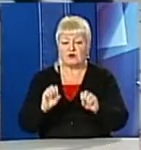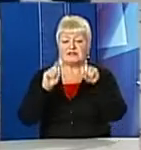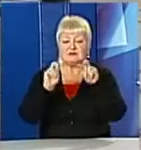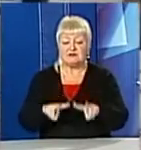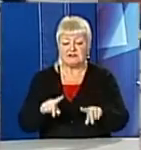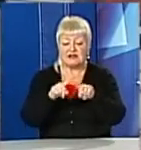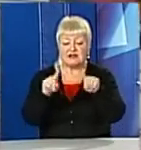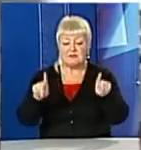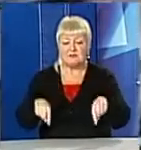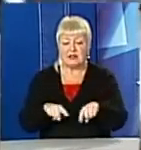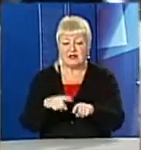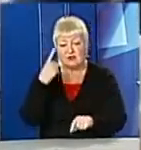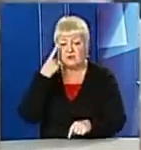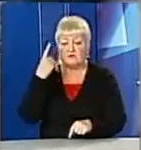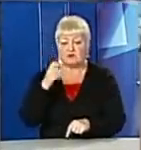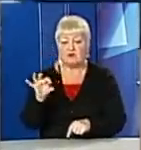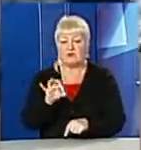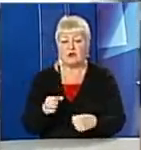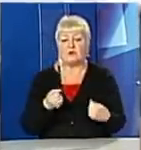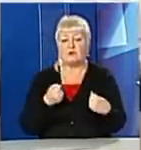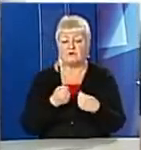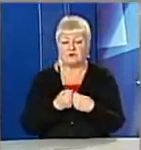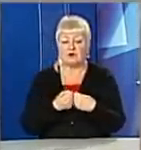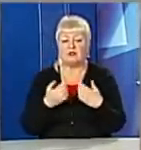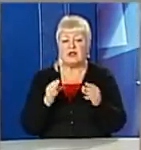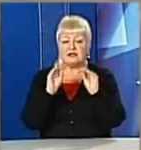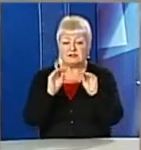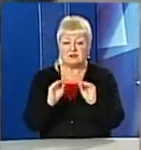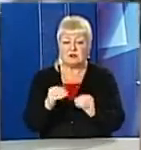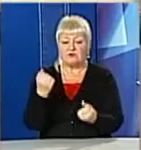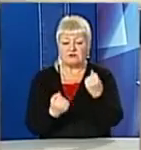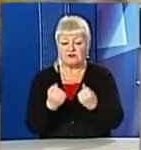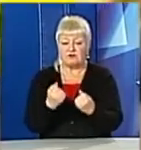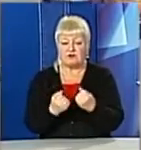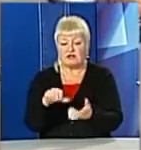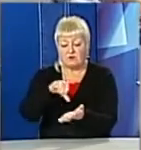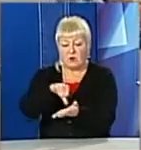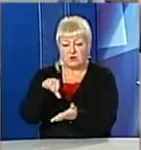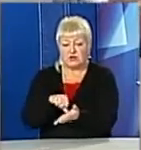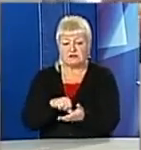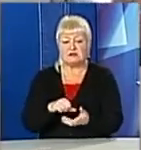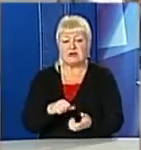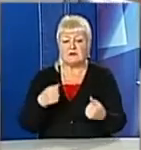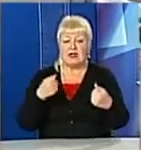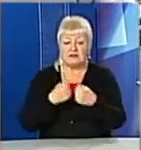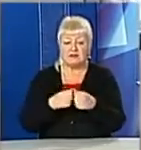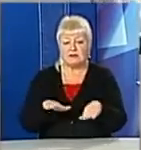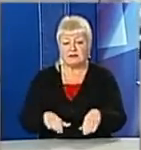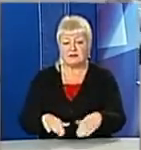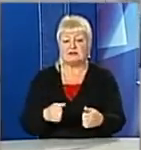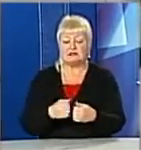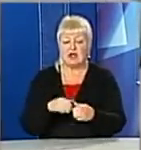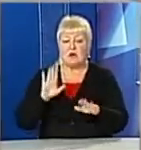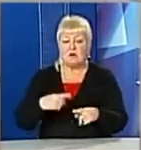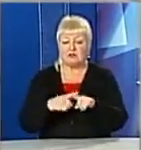повідомлення про настання дорожньо-транспортної пригоди, який заповнюється водіями, учасниками ДТП на місці аварії. Потім цей